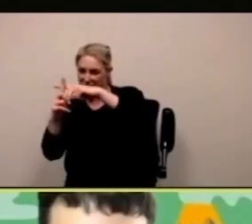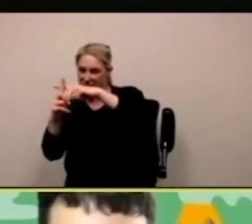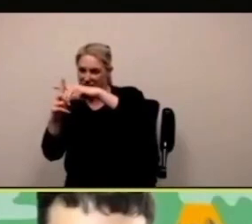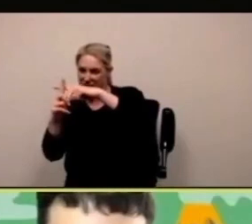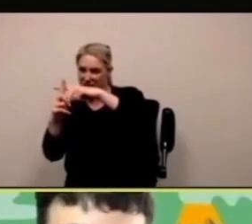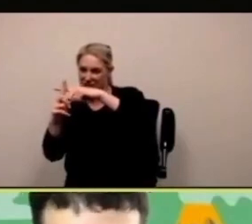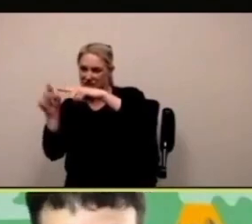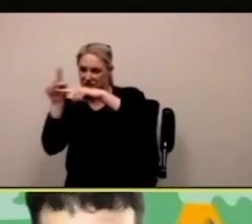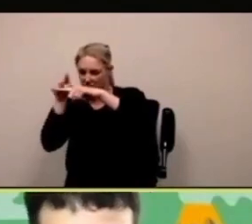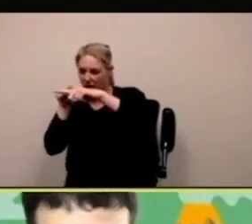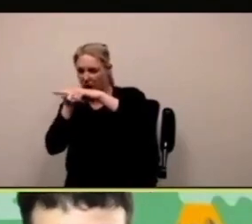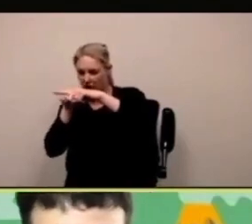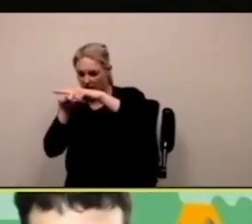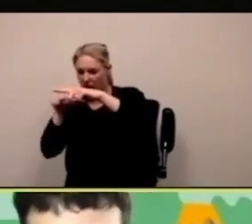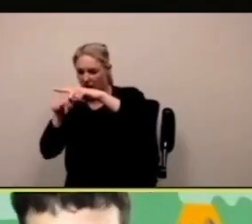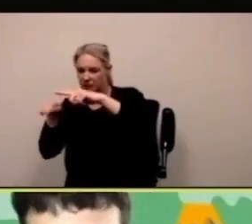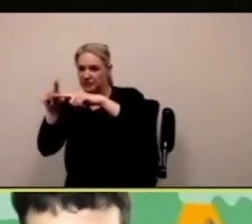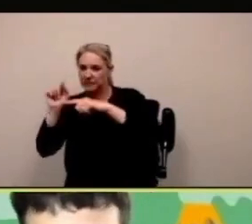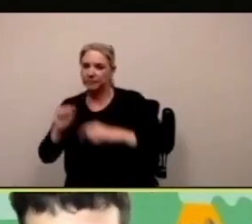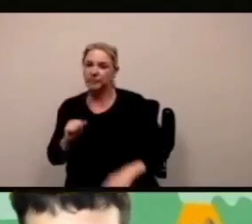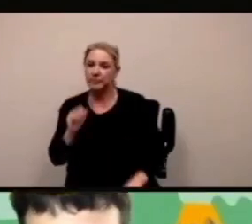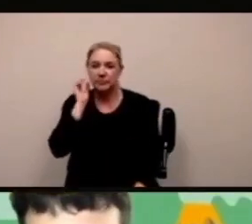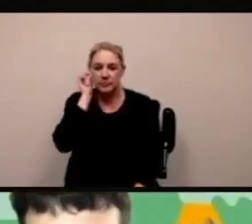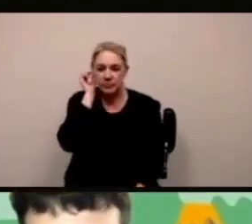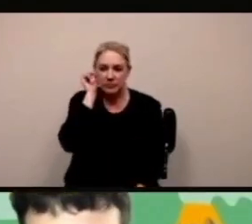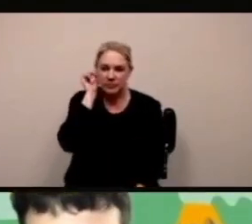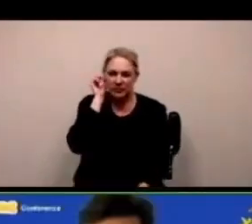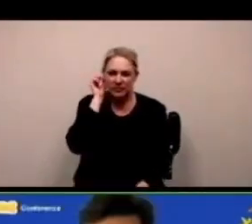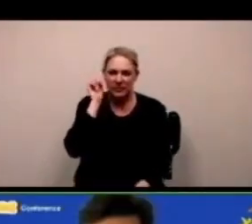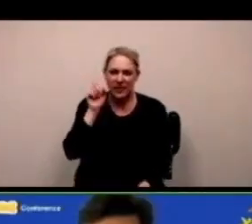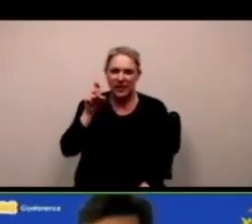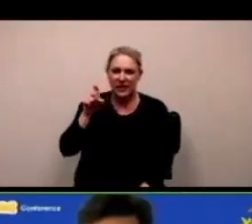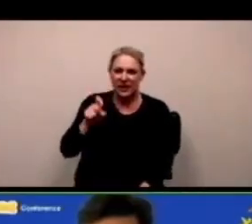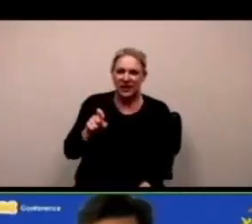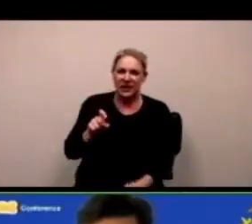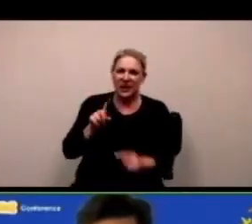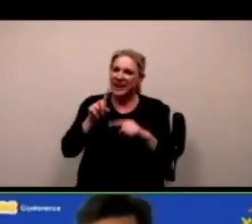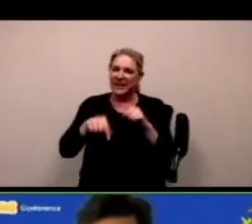questo quadrato un diamante questo è quello che la fisica fa